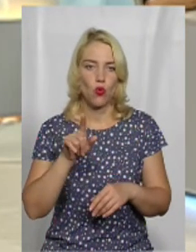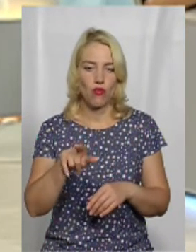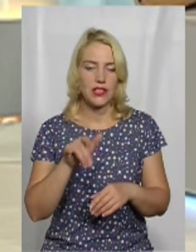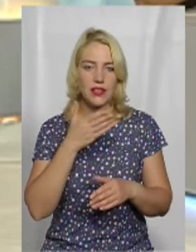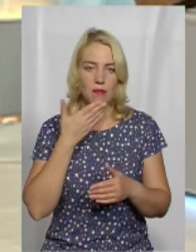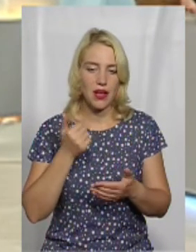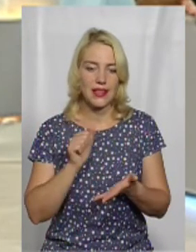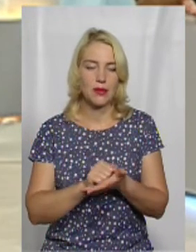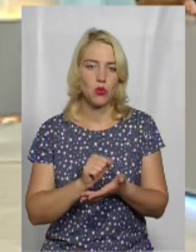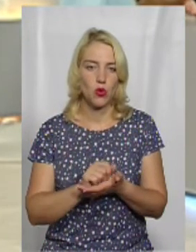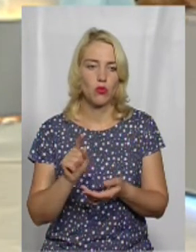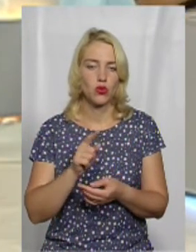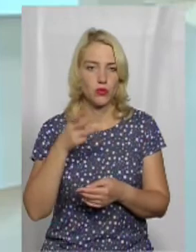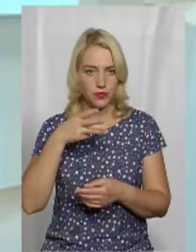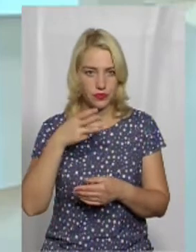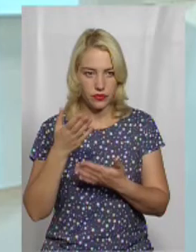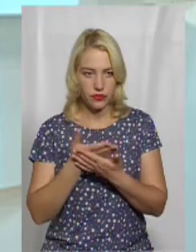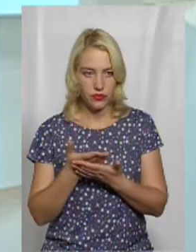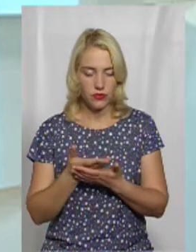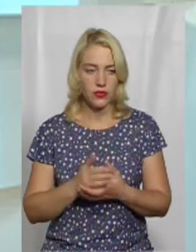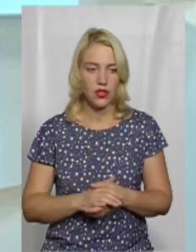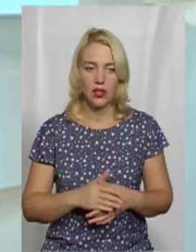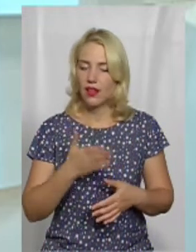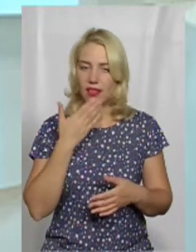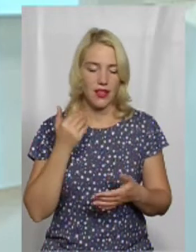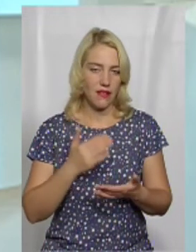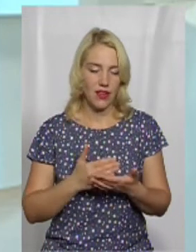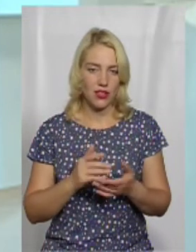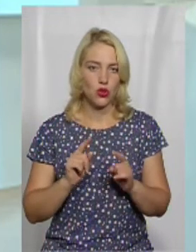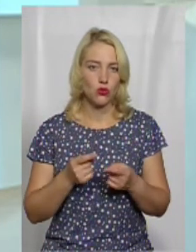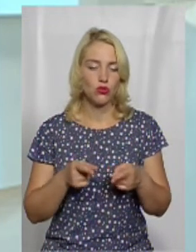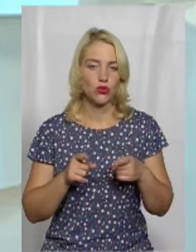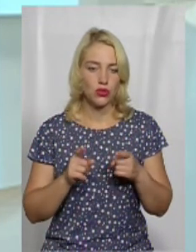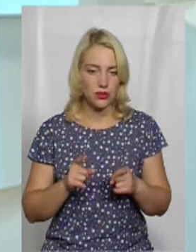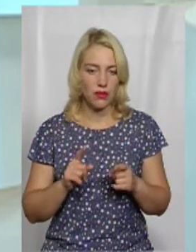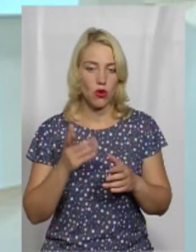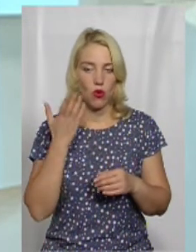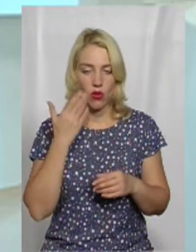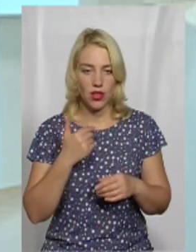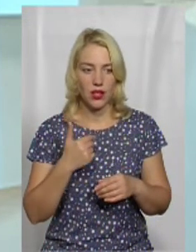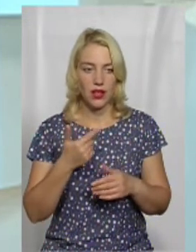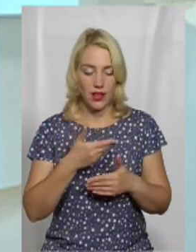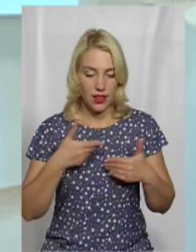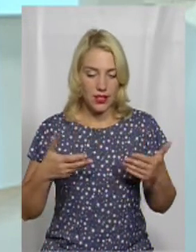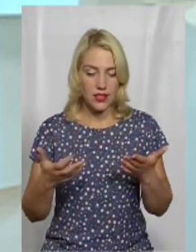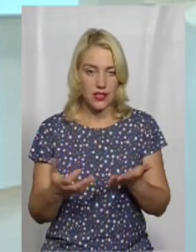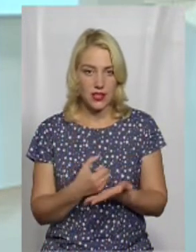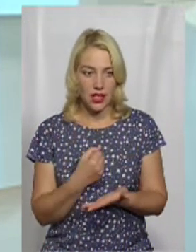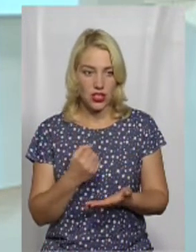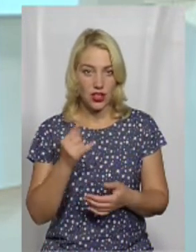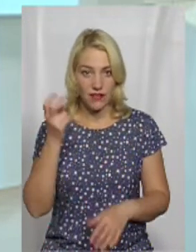про те, що ви кінематограф? Не являється насправді, тому що коли от так само, коли нас знайшли